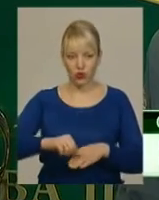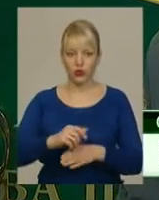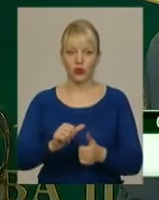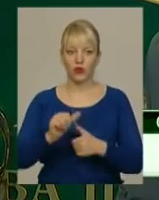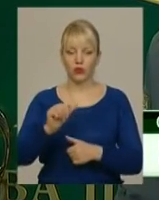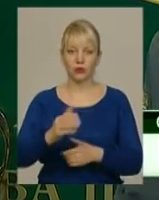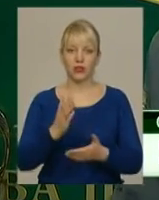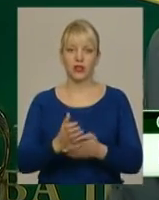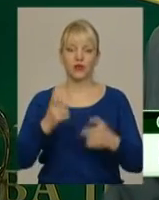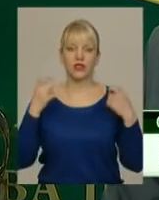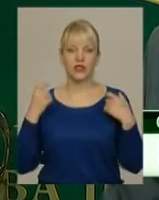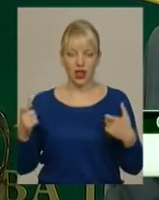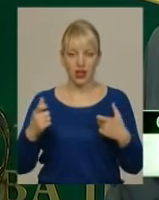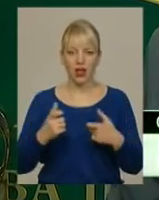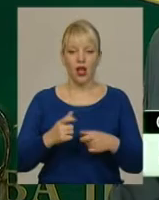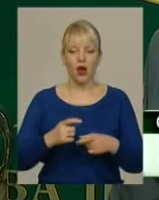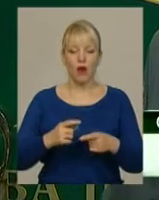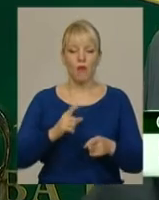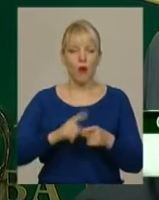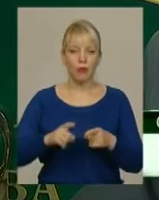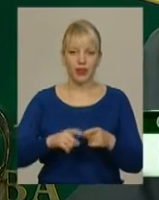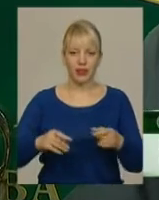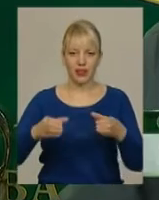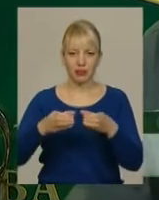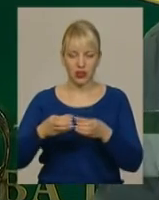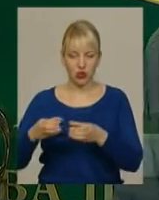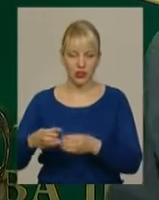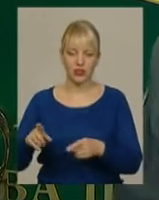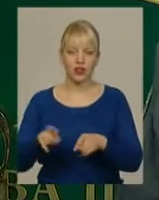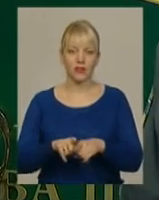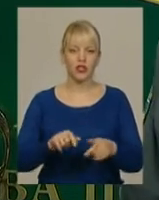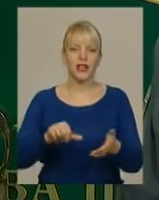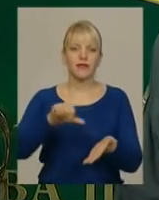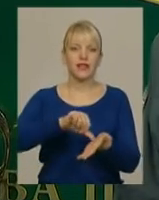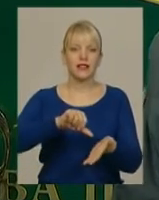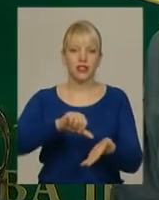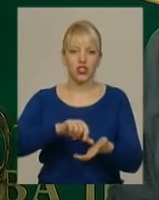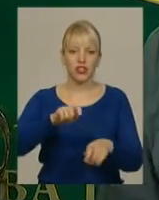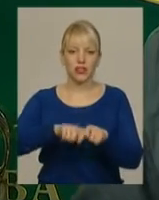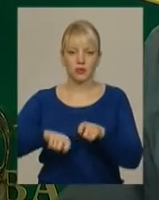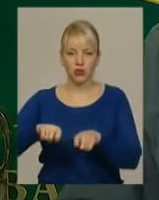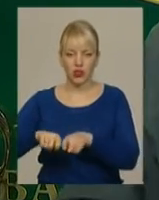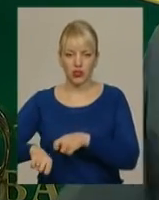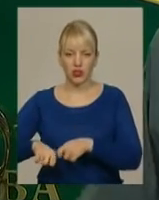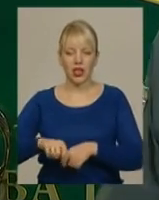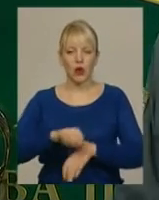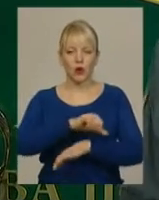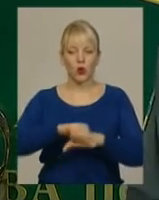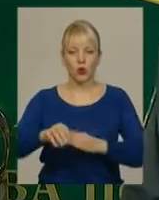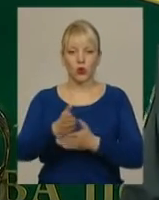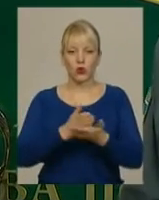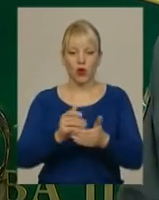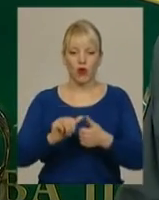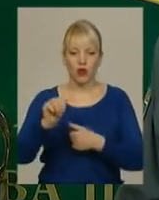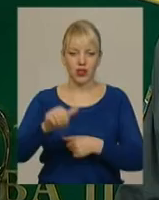мобільних підрозділів, все це окремо йдуть дільничі інспектори прикордонної служби, окремо йдуть офіцери